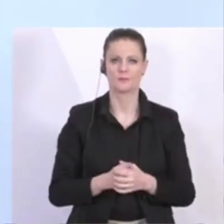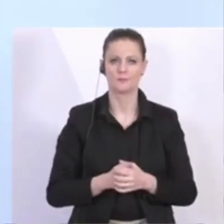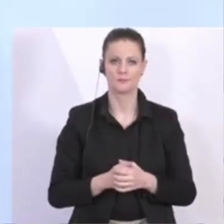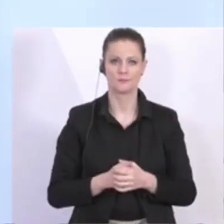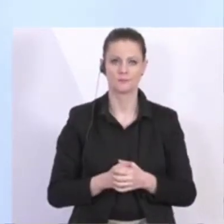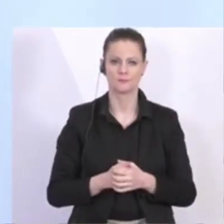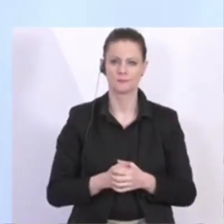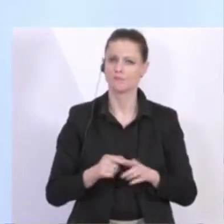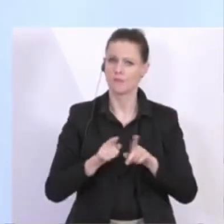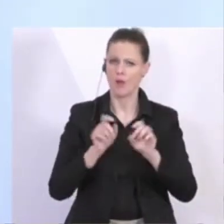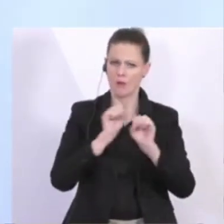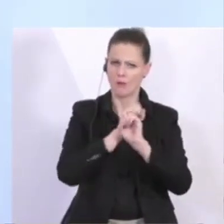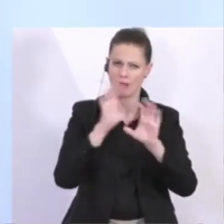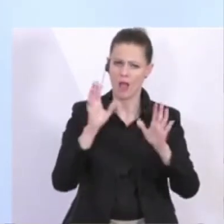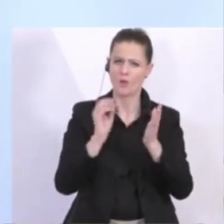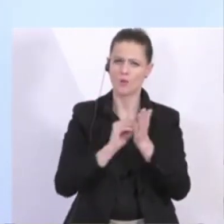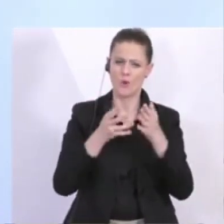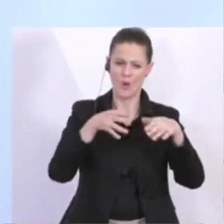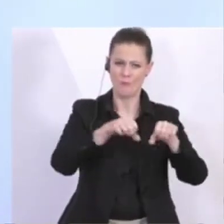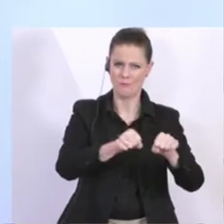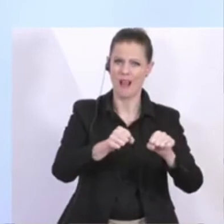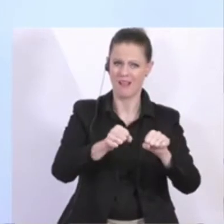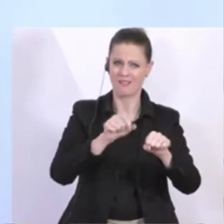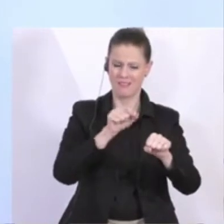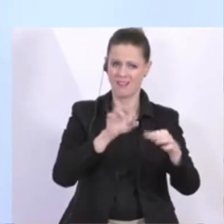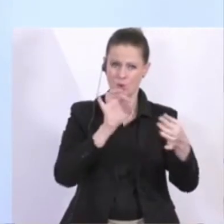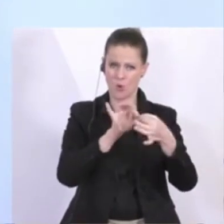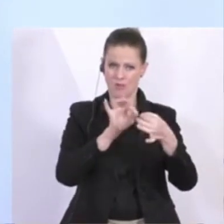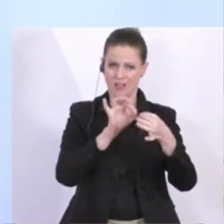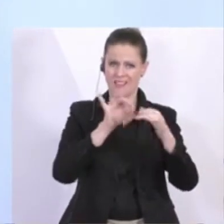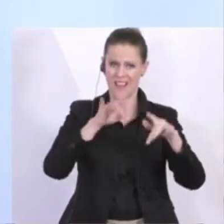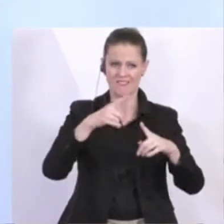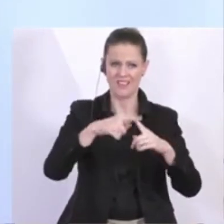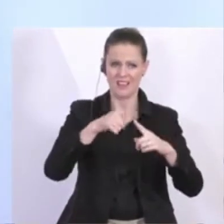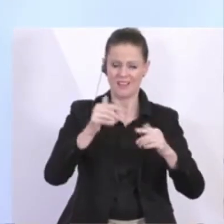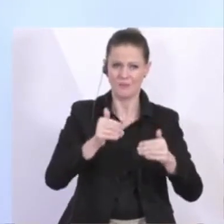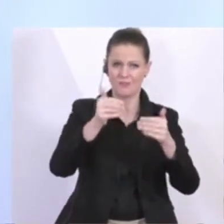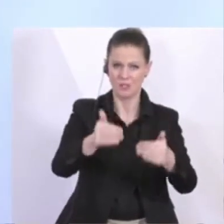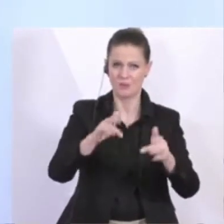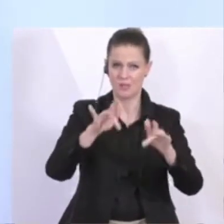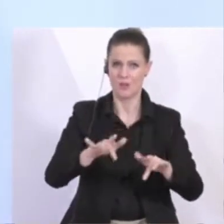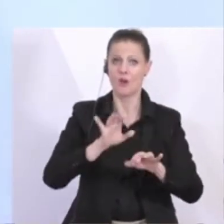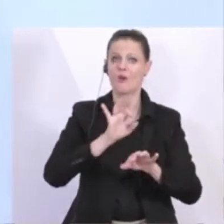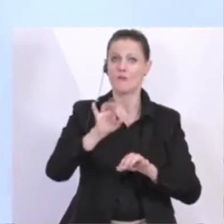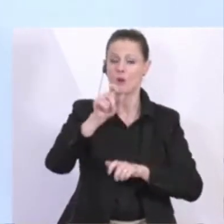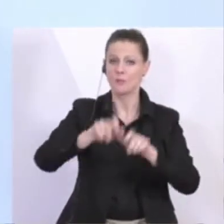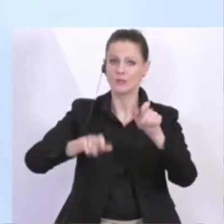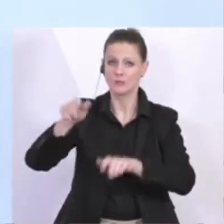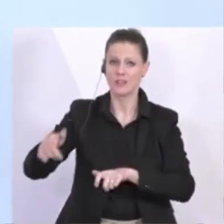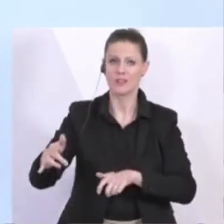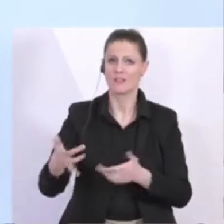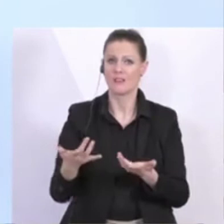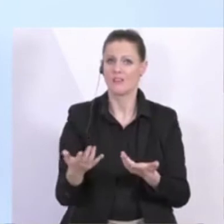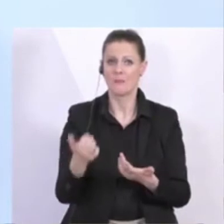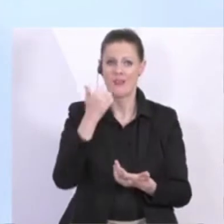auch mit den Banken in Kontakt, um Kreditstundungen zu ermöglichen für alle Privatbetroffenen. Häuslbauer,